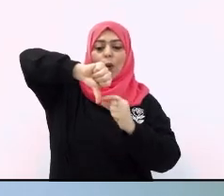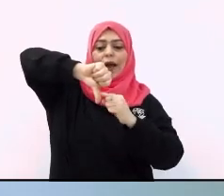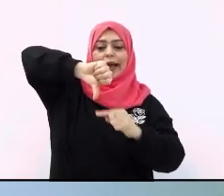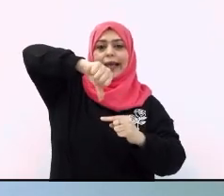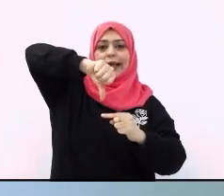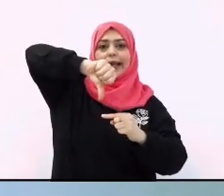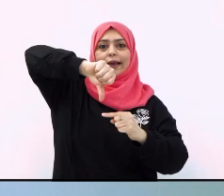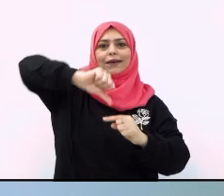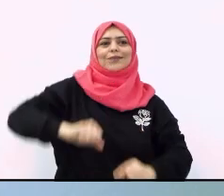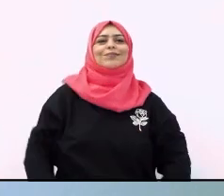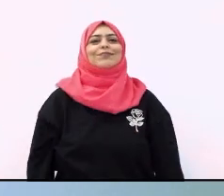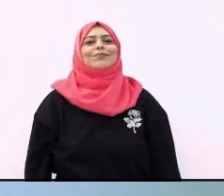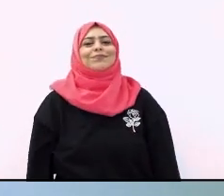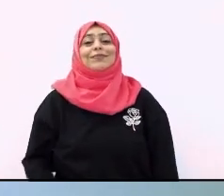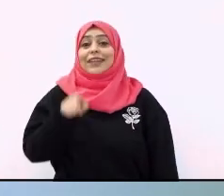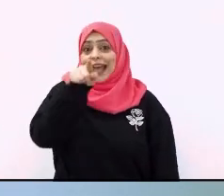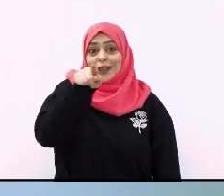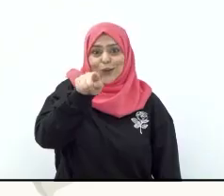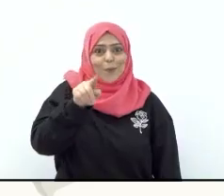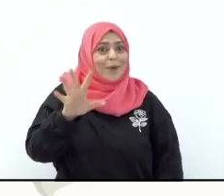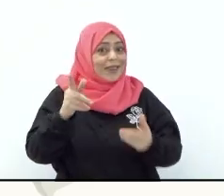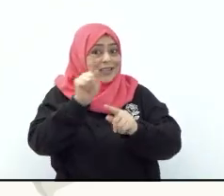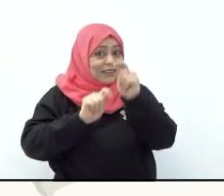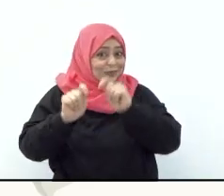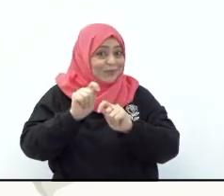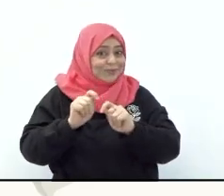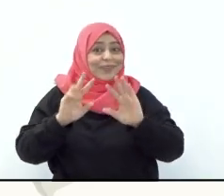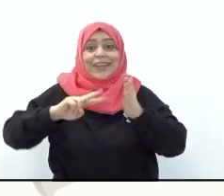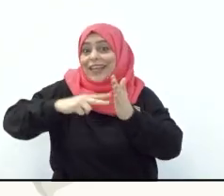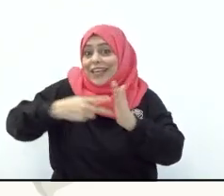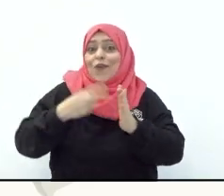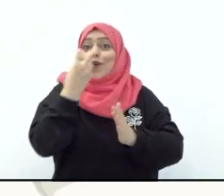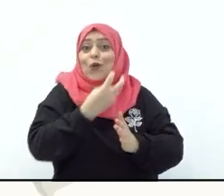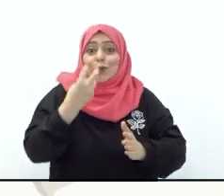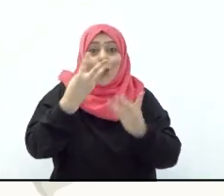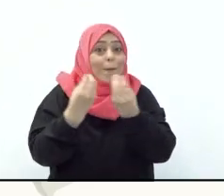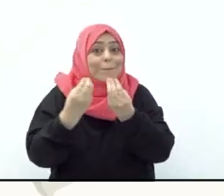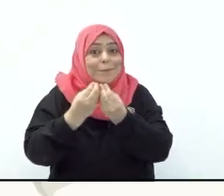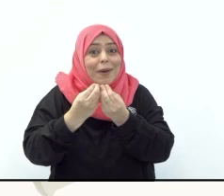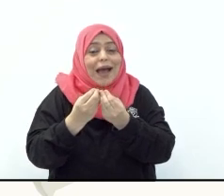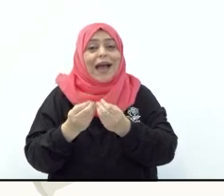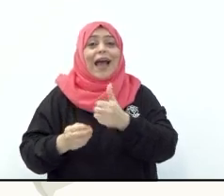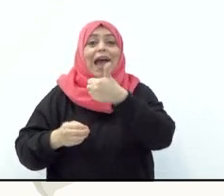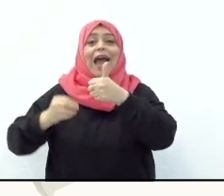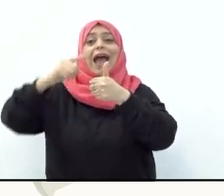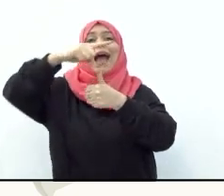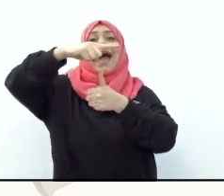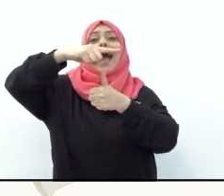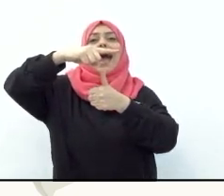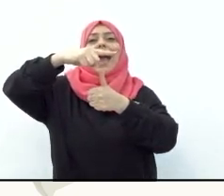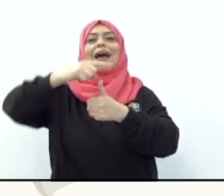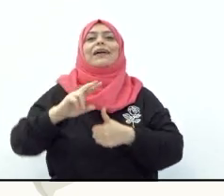الآن جاء دوركم كيف سننطق الهمزة مع الفتحة؟ أبطال آ